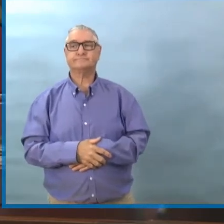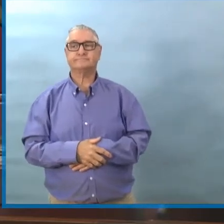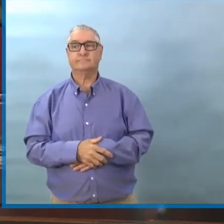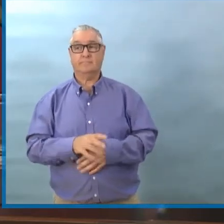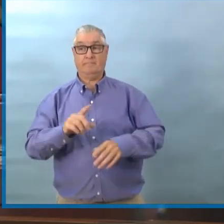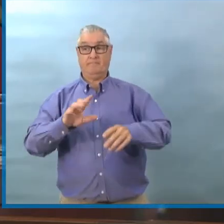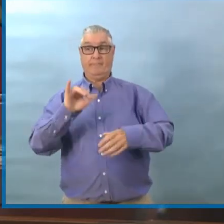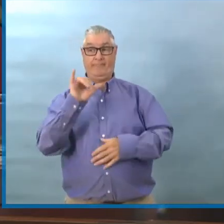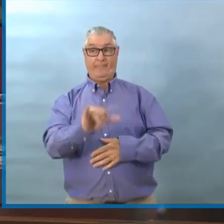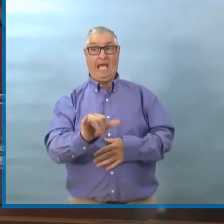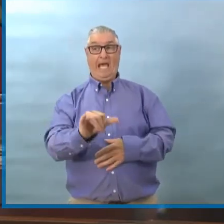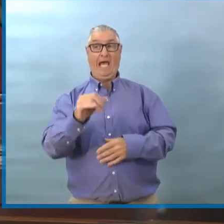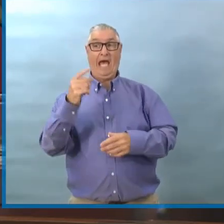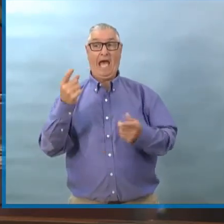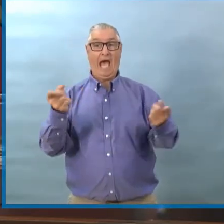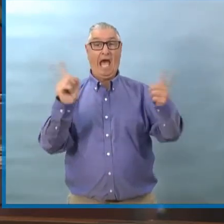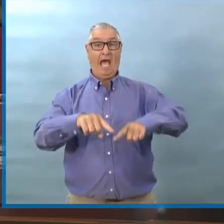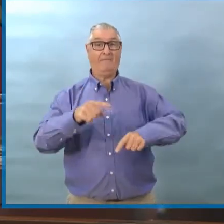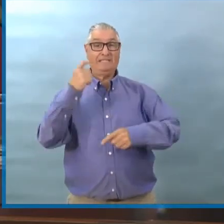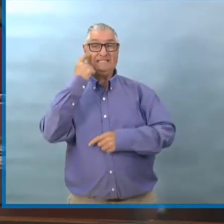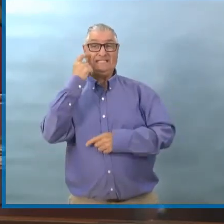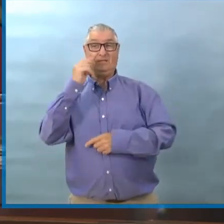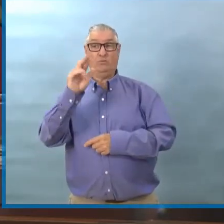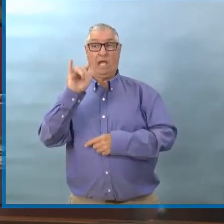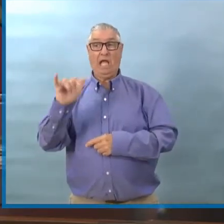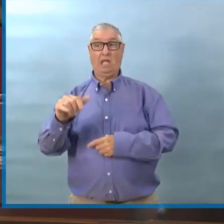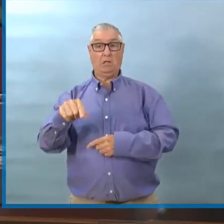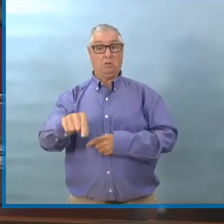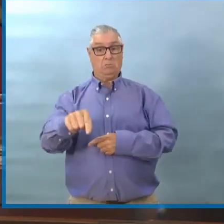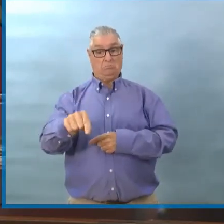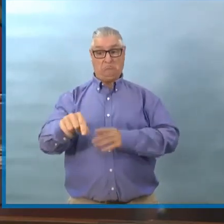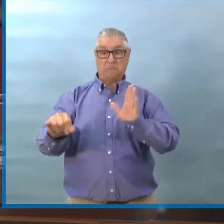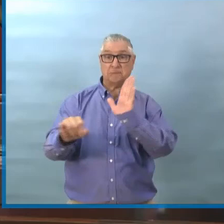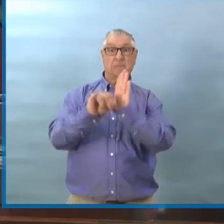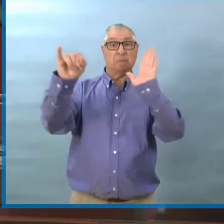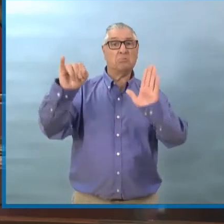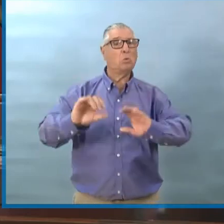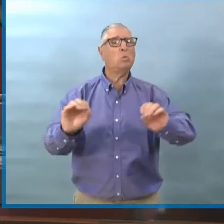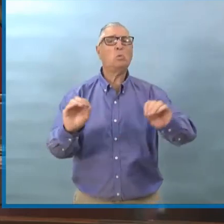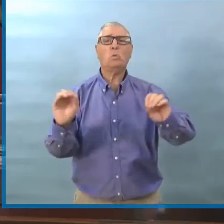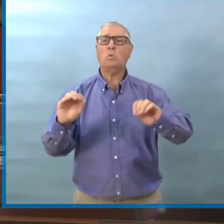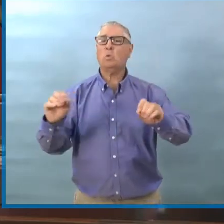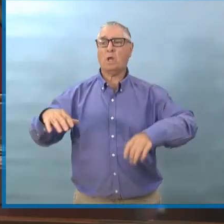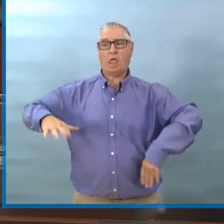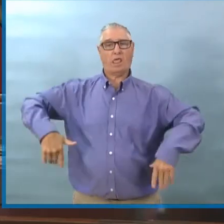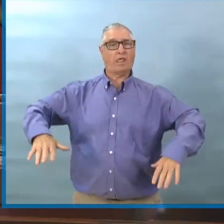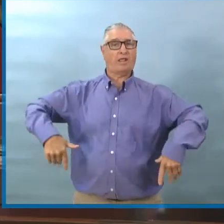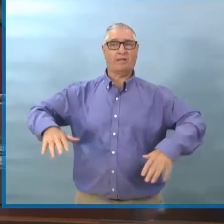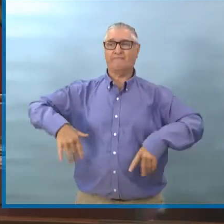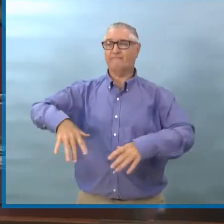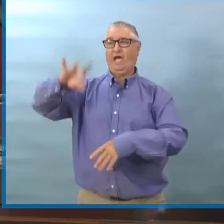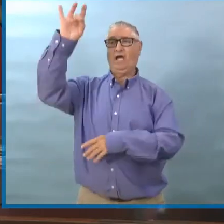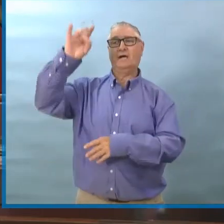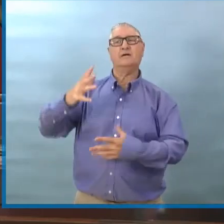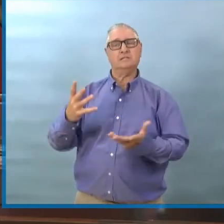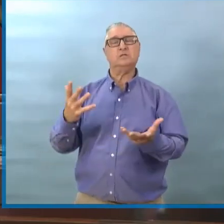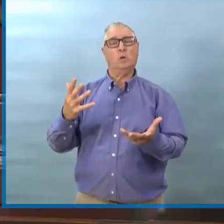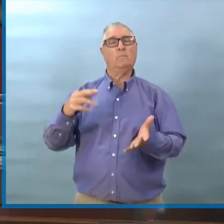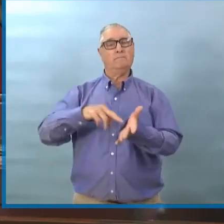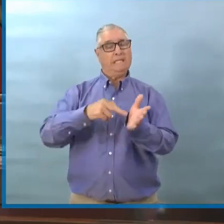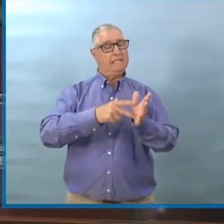Mais ce n pas parce qu'on n'a pas encore trouvé de lien pour l'instant par rapport à ces manifestations que ça ne veut pas dire qu n a pas de risque.